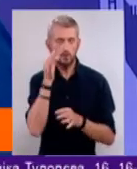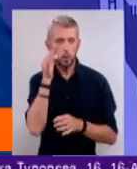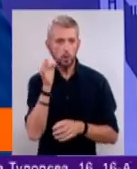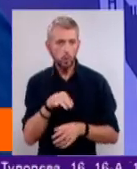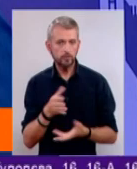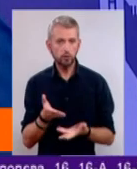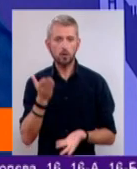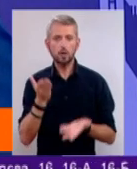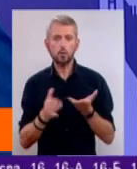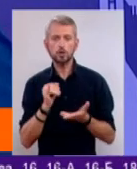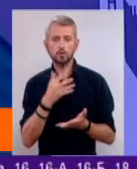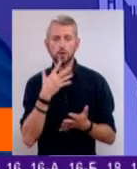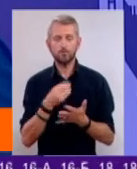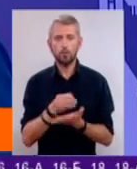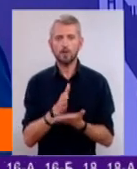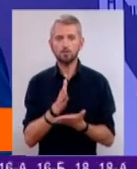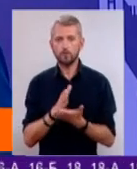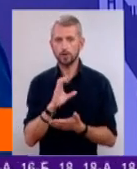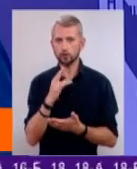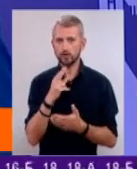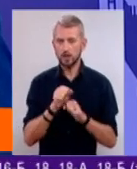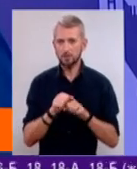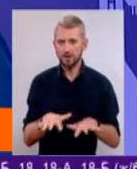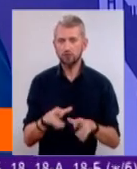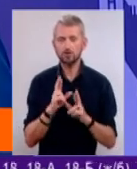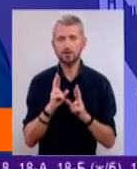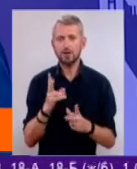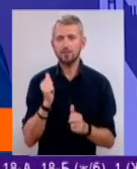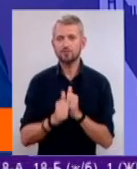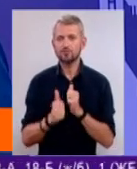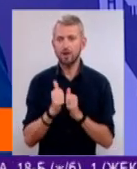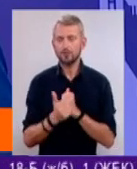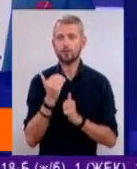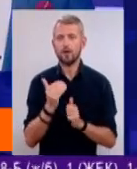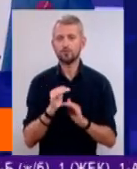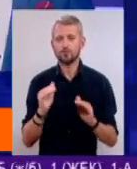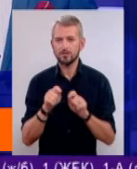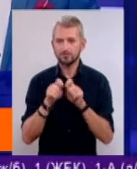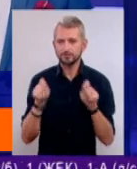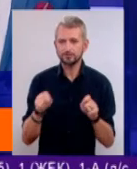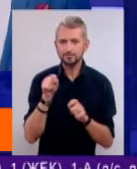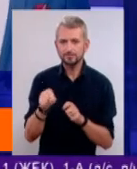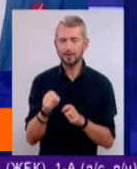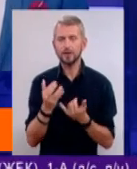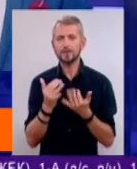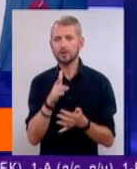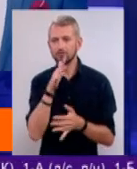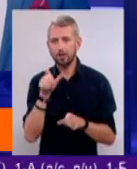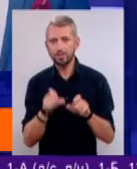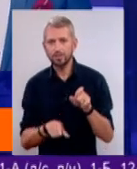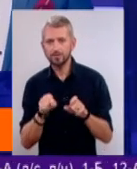можливо, і свого перебування в соціальних мережах. Як часто ваші діти заходять туди, скільки часу